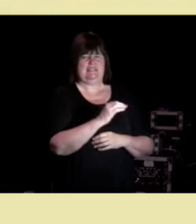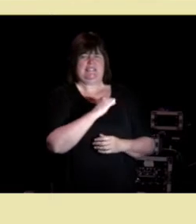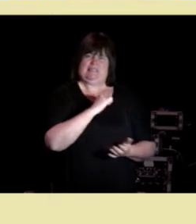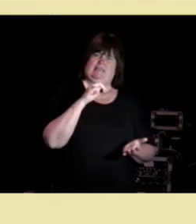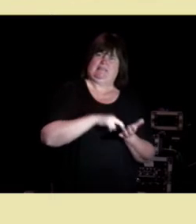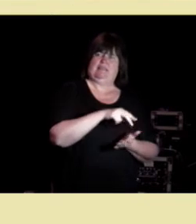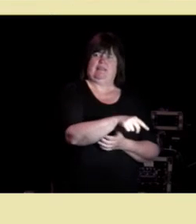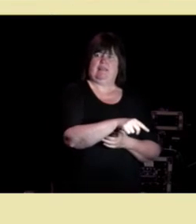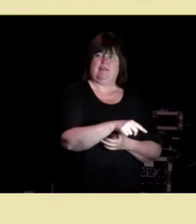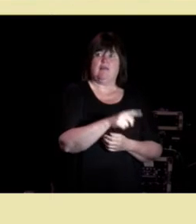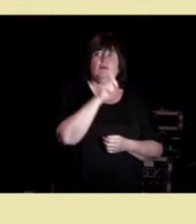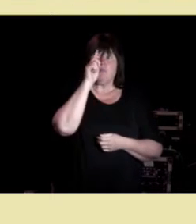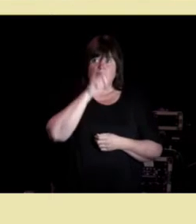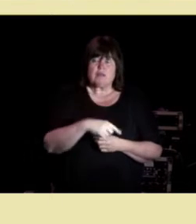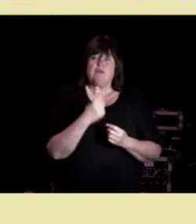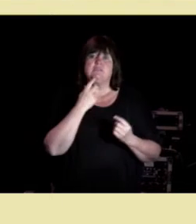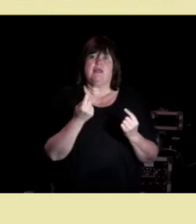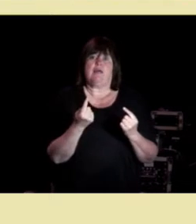kan også skje